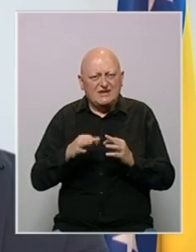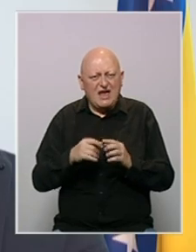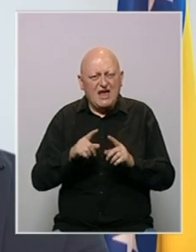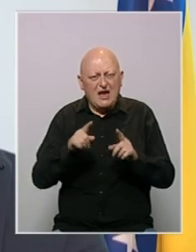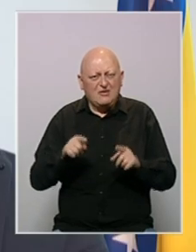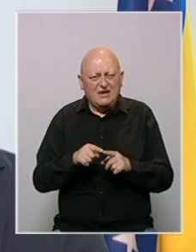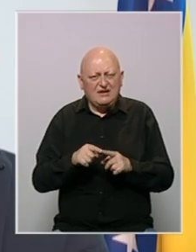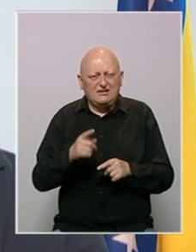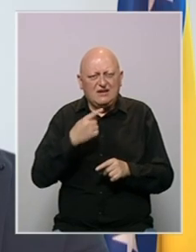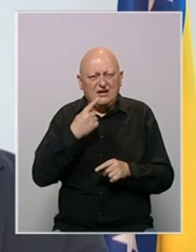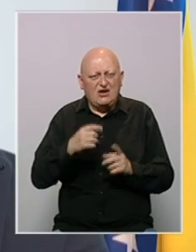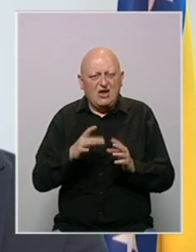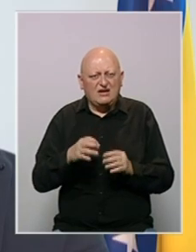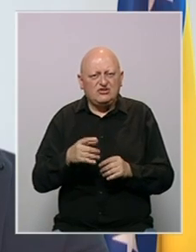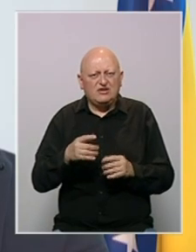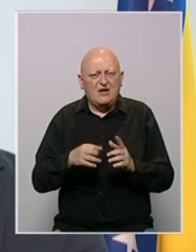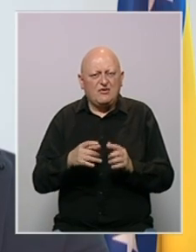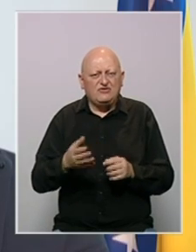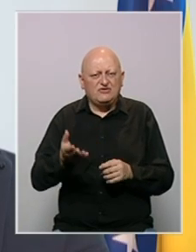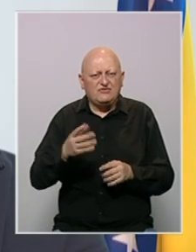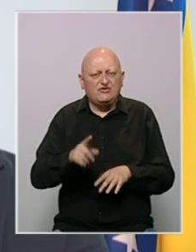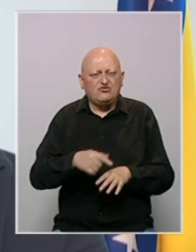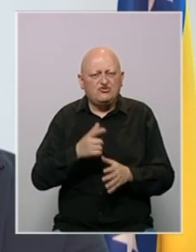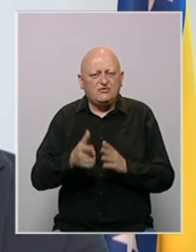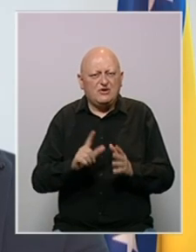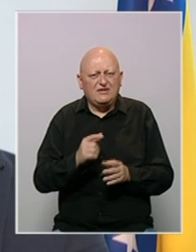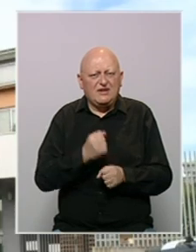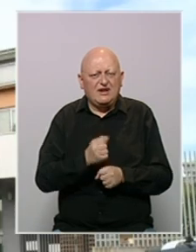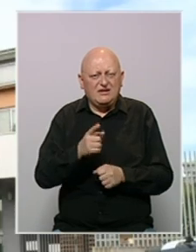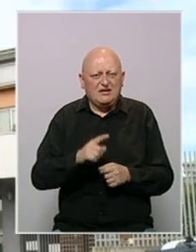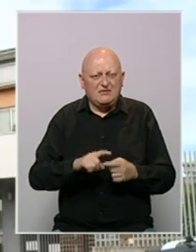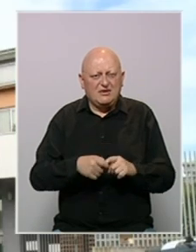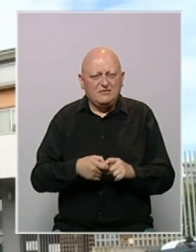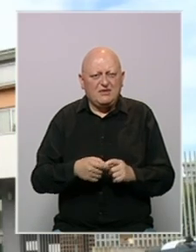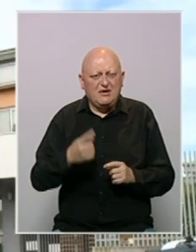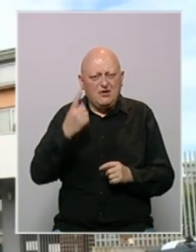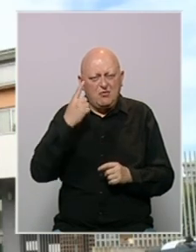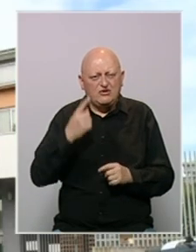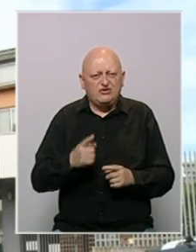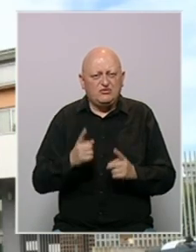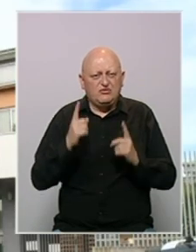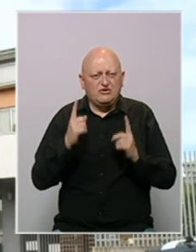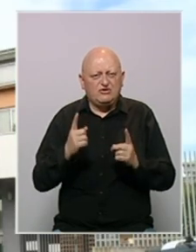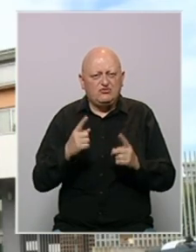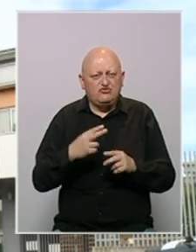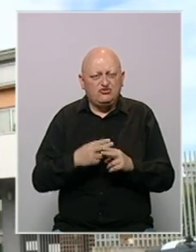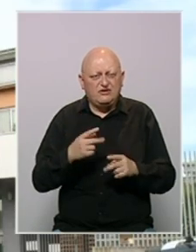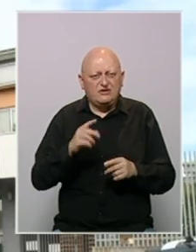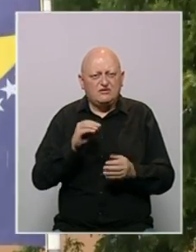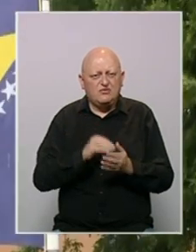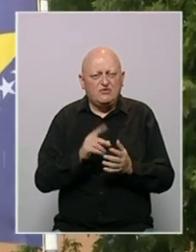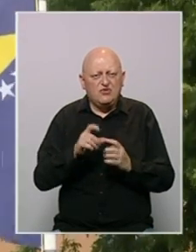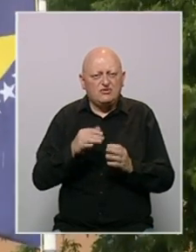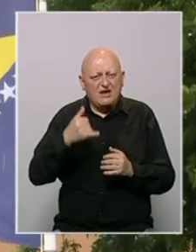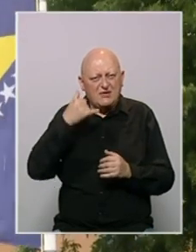aplikacije. Kako je rekao Kajganić, Kajmaković već duži period ne radi na tim predmetima. Posjećamo ime tužiteljice